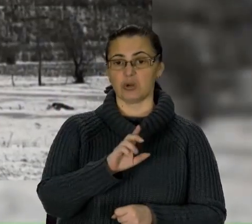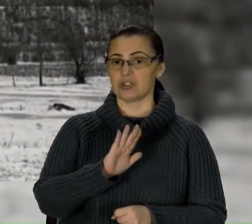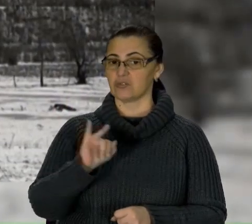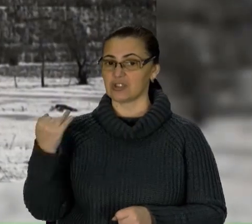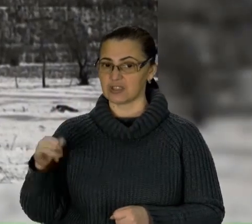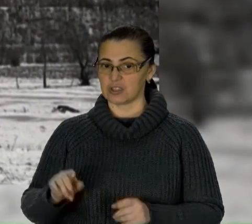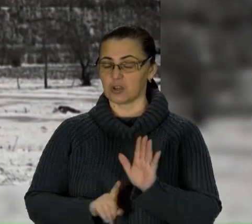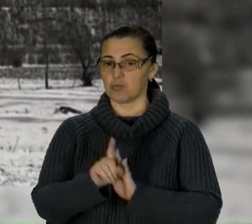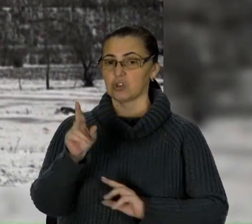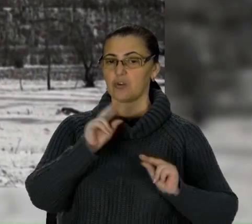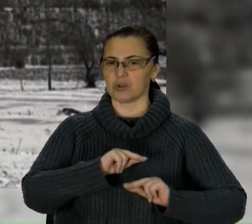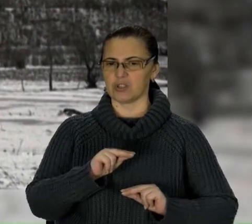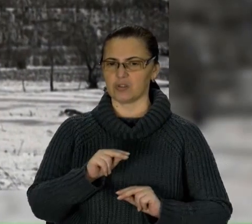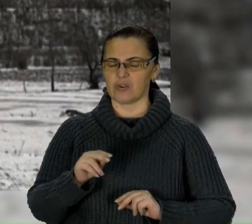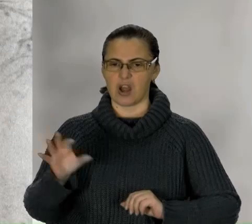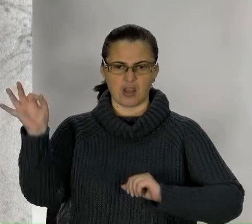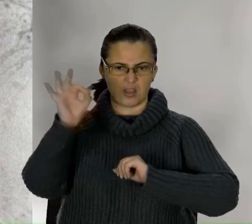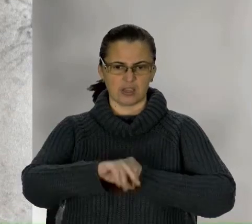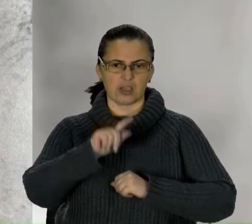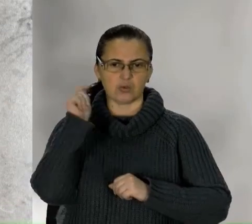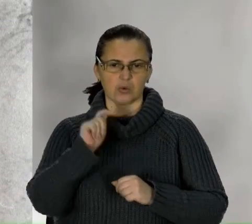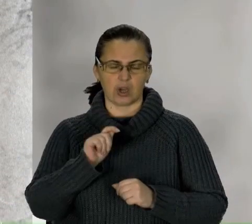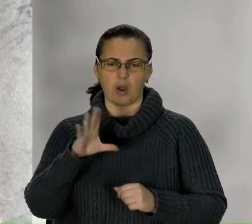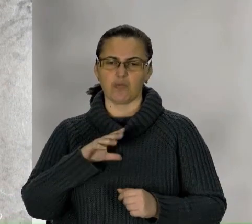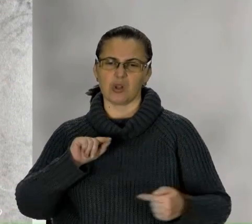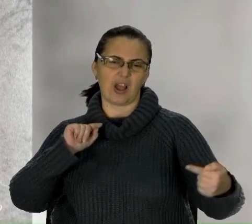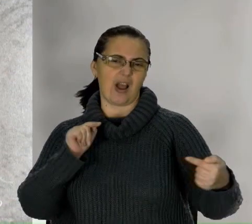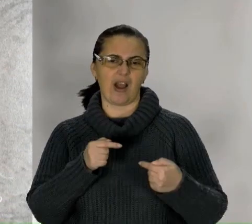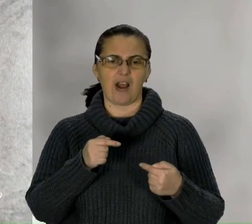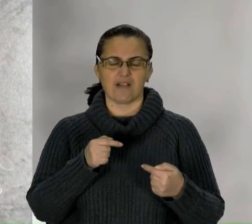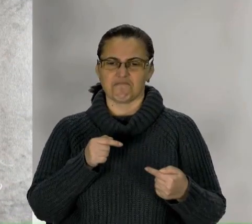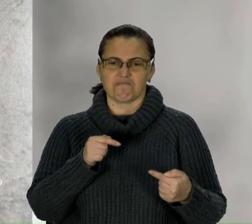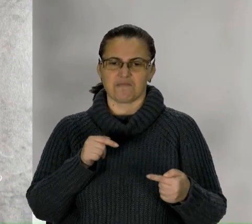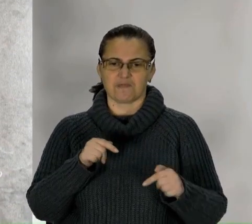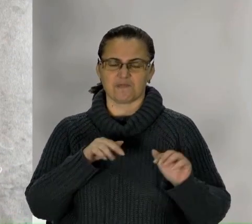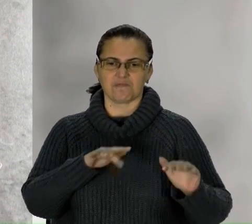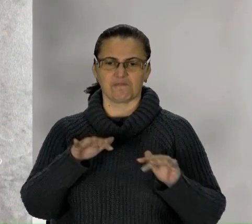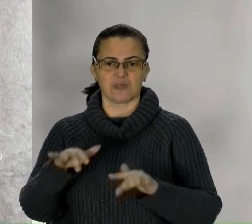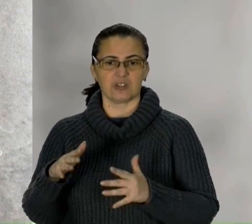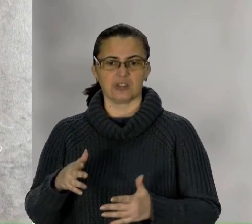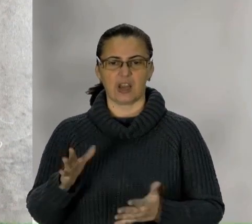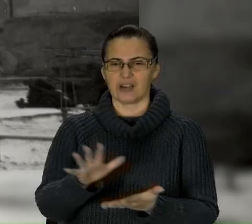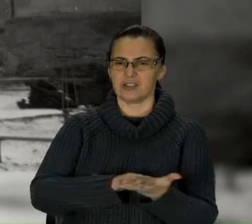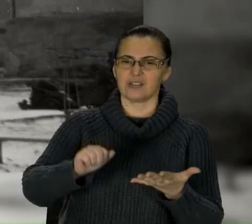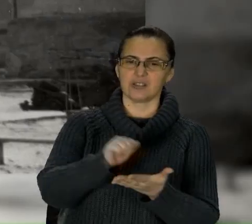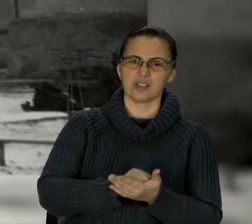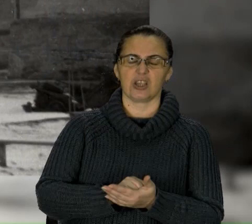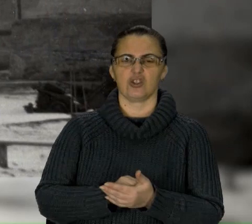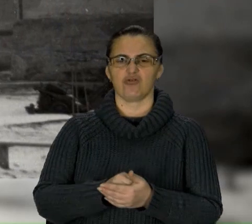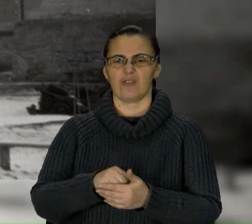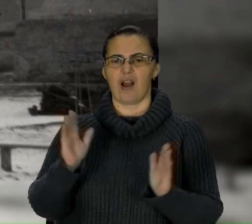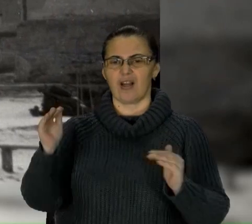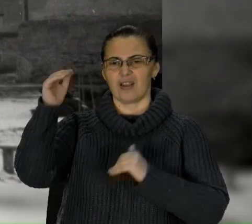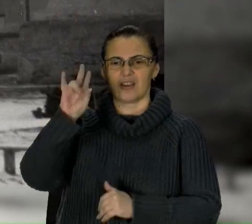на Західній Україні лютувала антицерковна кампанія. Храми перетворювали на склади, ікони, скульптури та книги спалювали.